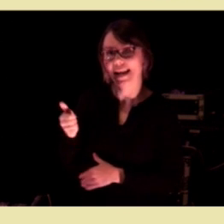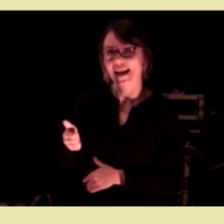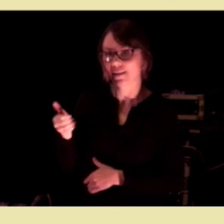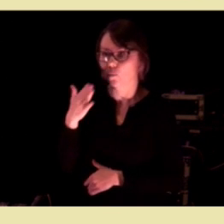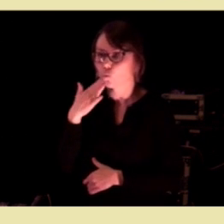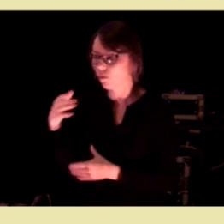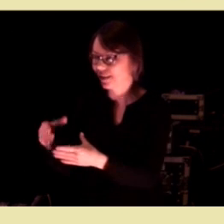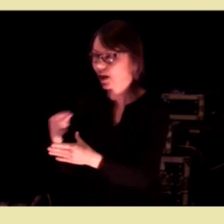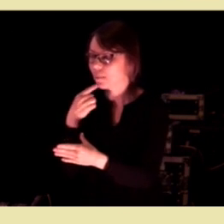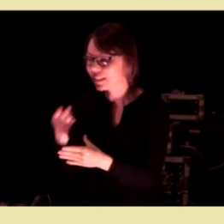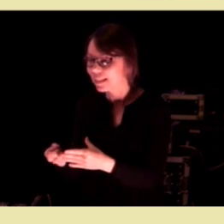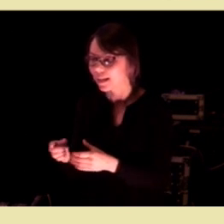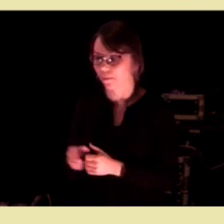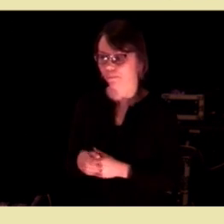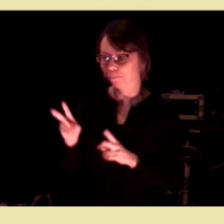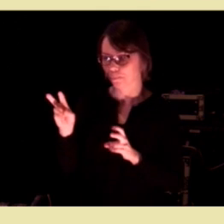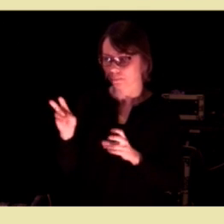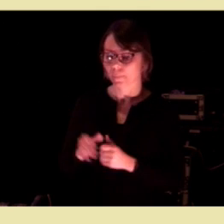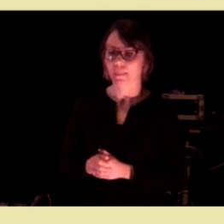bofellesskapet, sier.